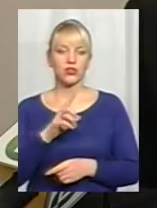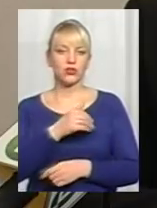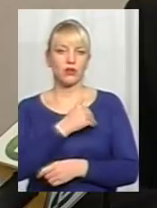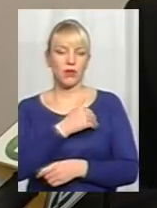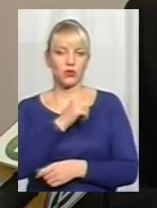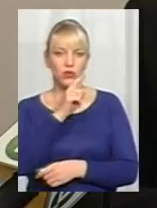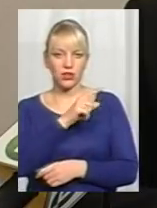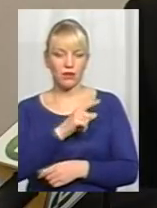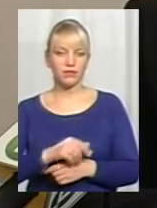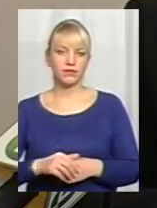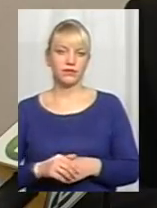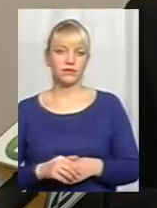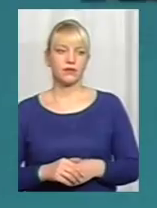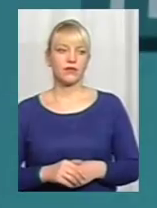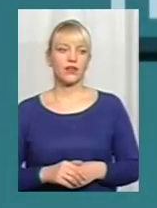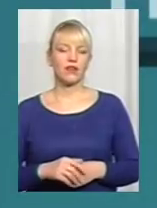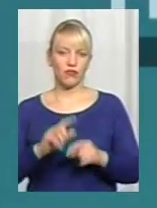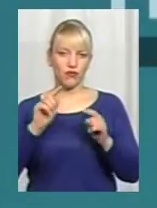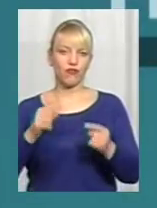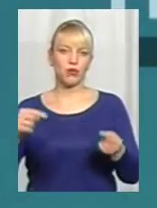на даний час відповідає встановленим вимогам.